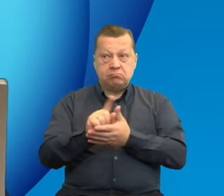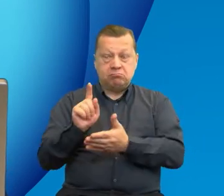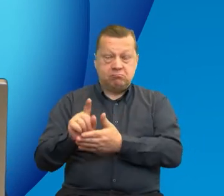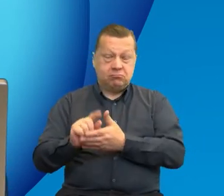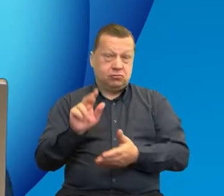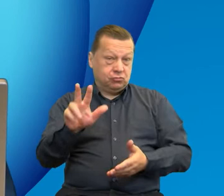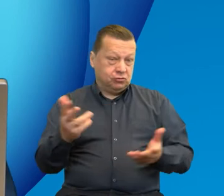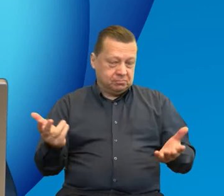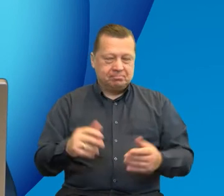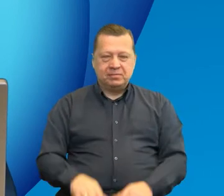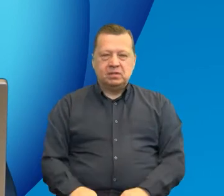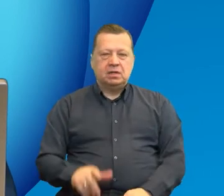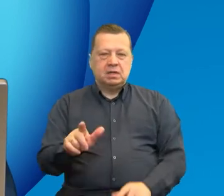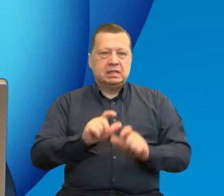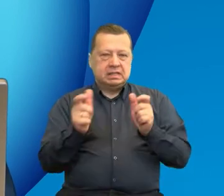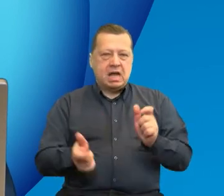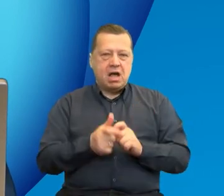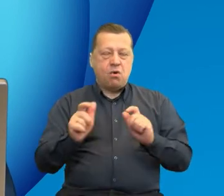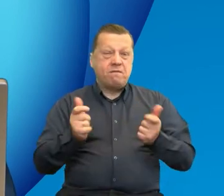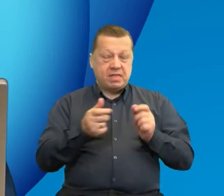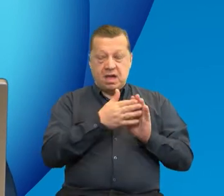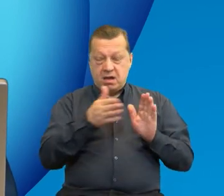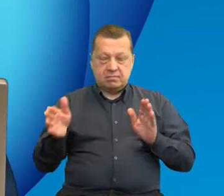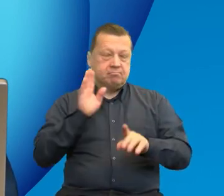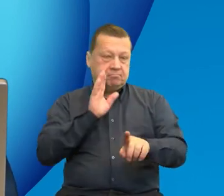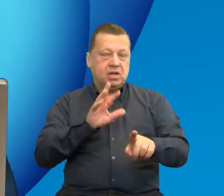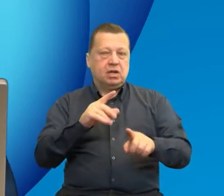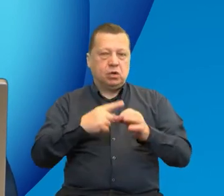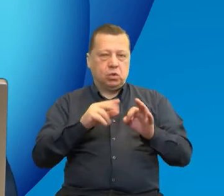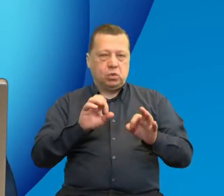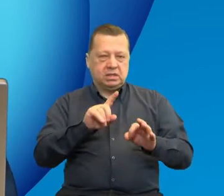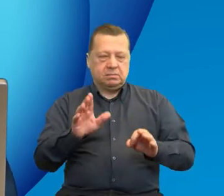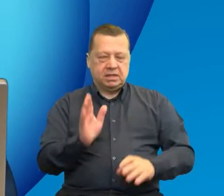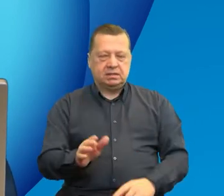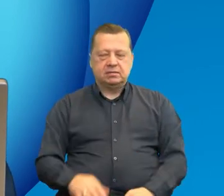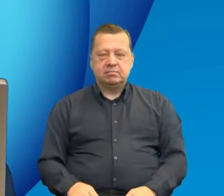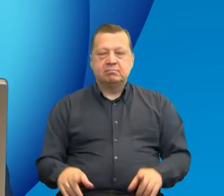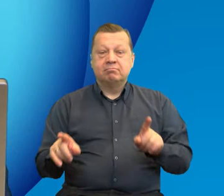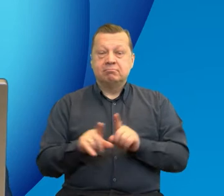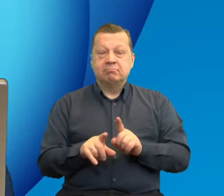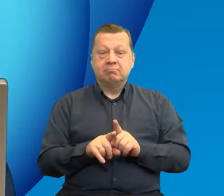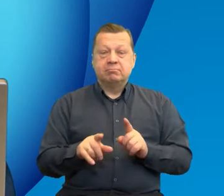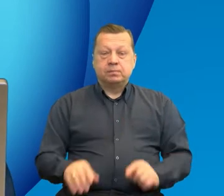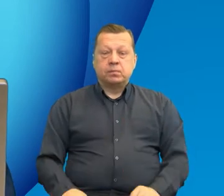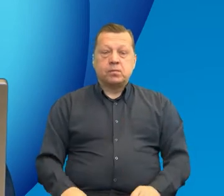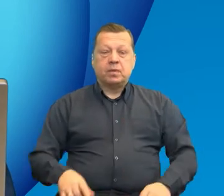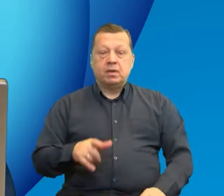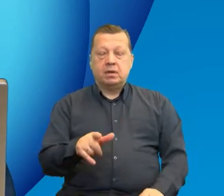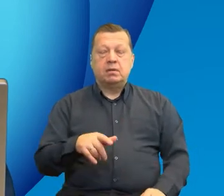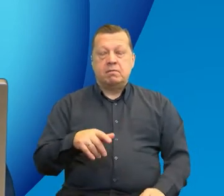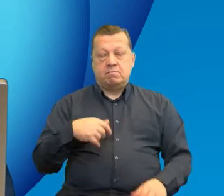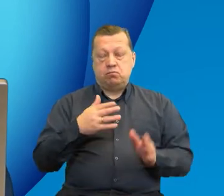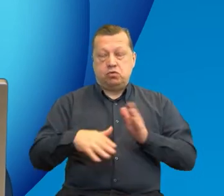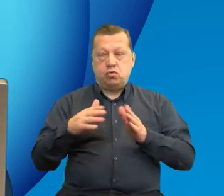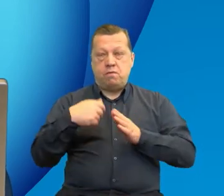Quiz będzie towarzyszył nam przez jakby całe wydarzenie. Również teraz mamy dla Państwa specjalny